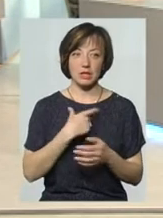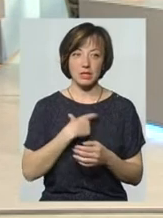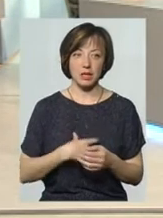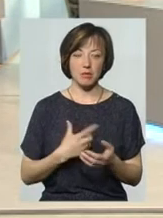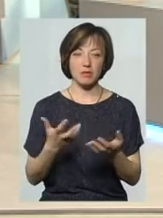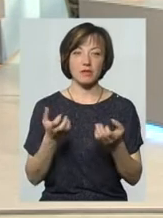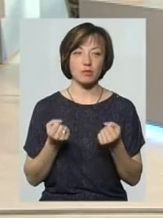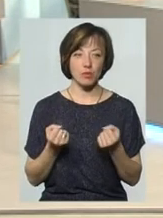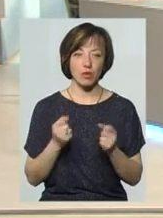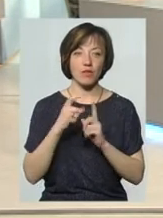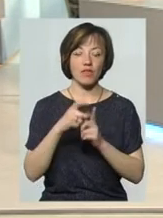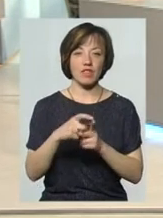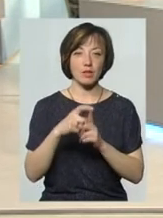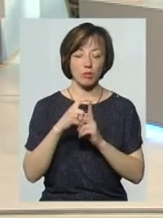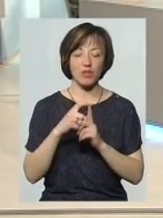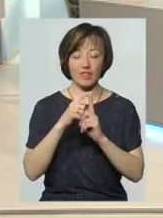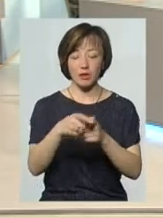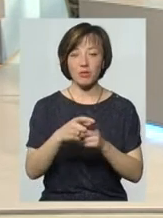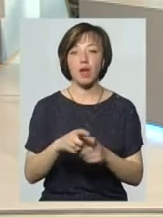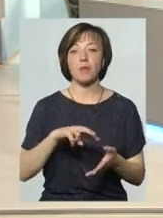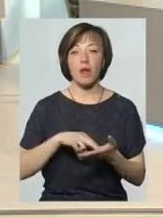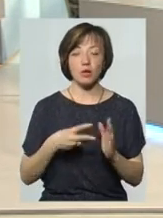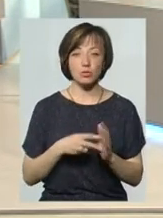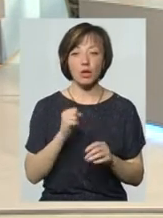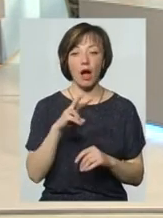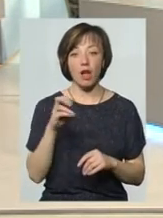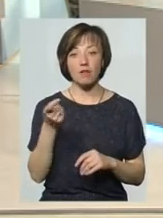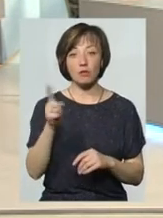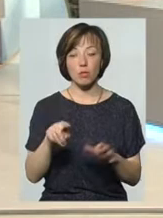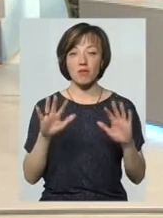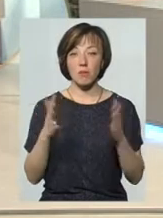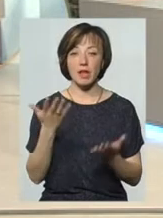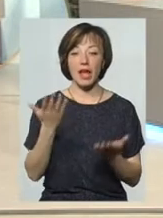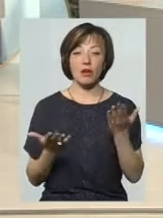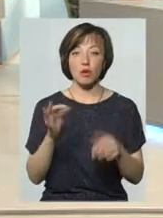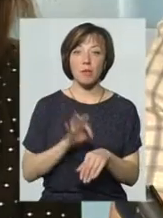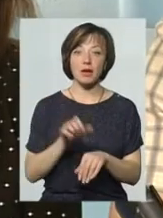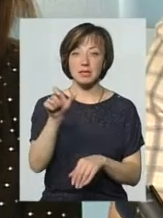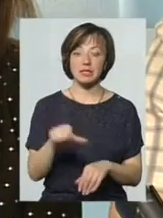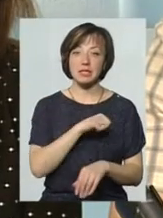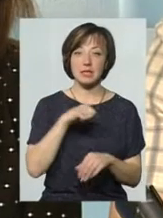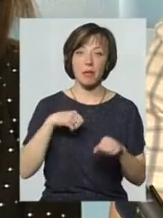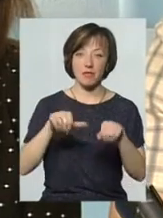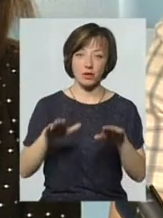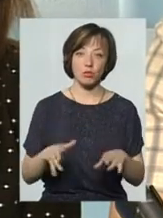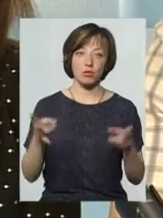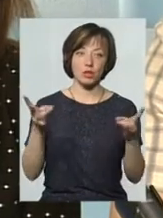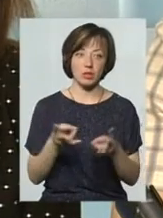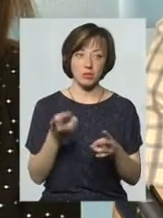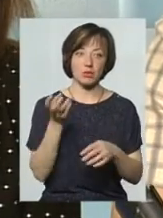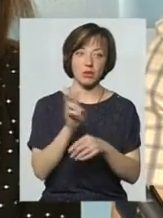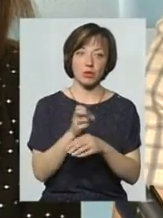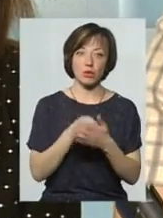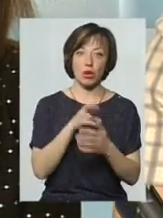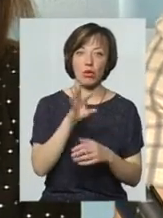цю відповідь. А планується, але в тому випадку, якщо пацієнт сам вирішує, що йому потрібно йти там